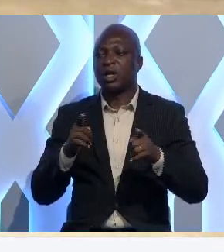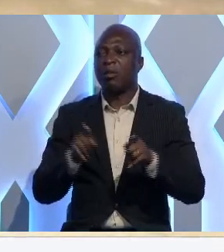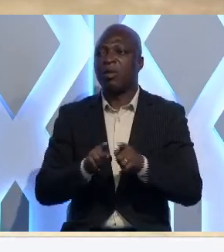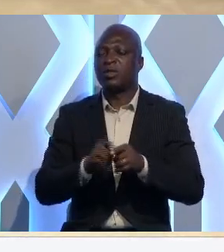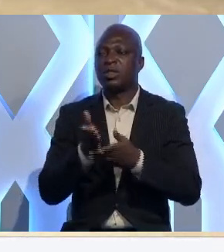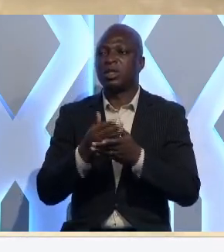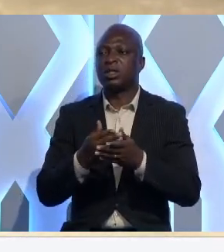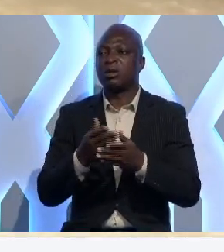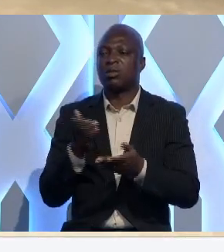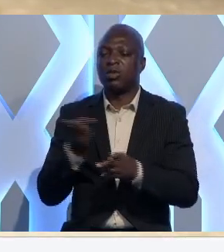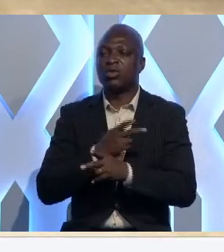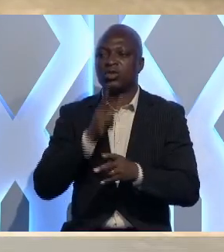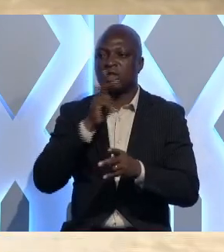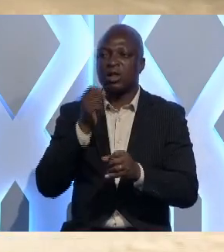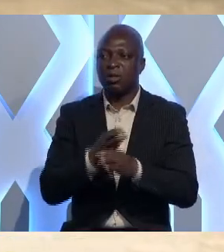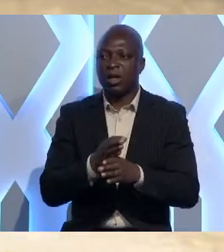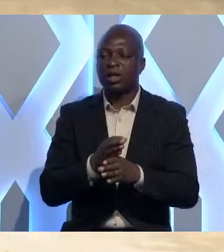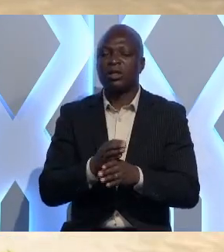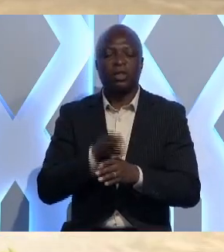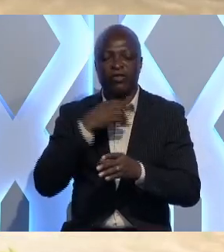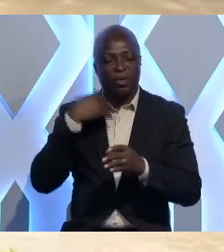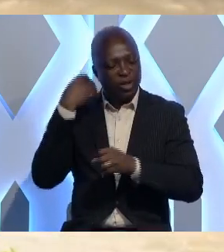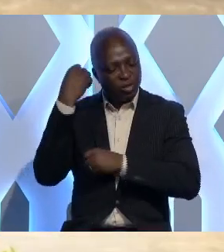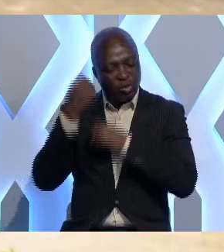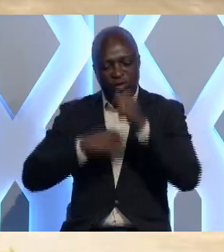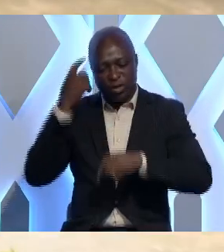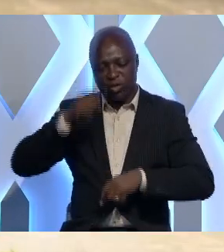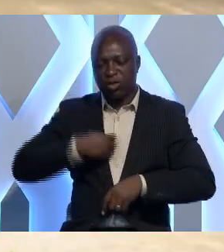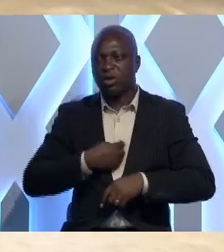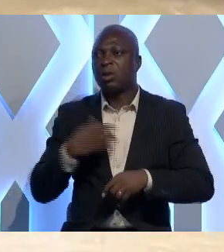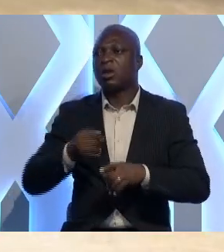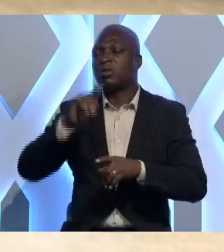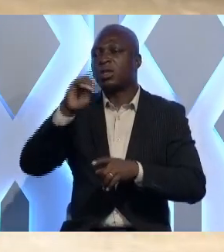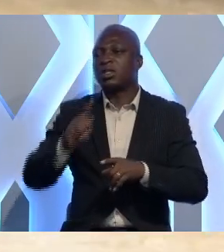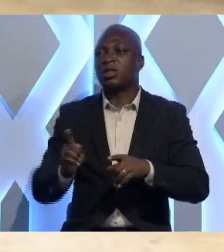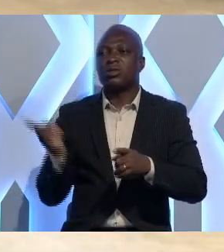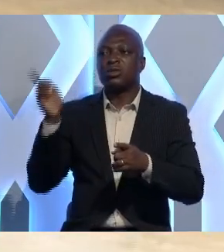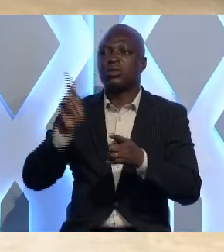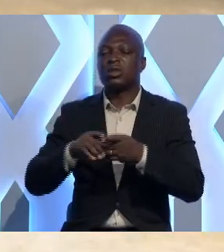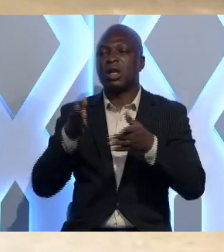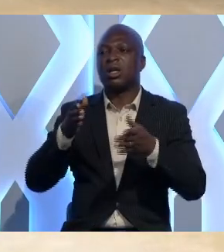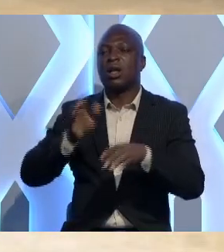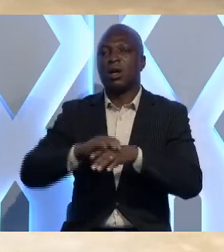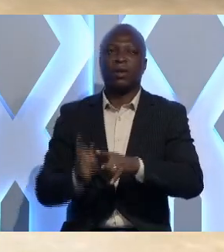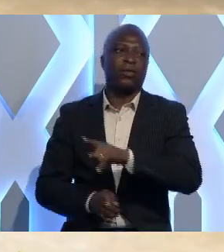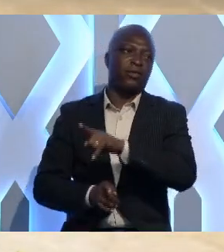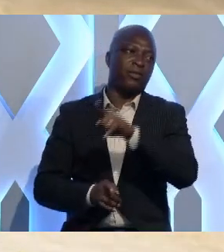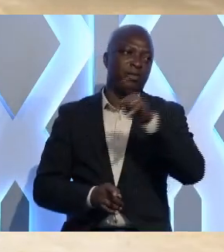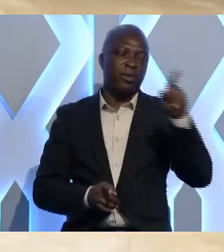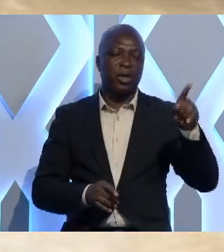produits sont hauts. Vraiment, c'est tout un calvaire. Des fois, faut prendre des aides pour aller jusqu'à Aouda avant de pouvoir